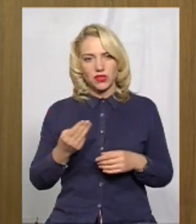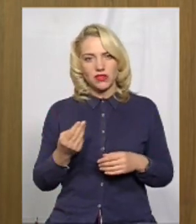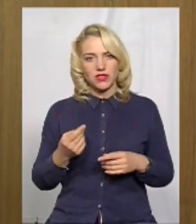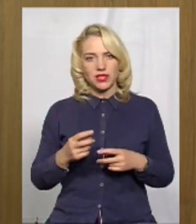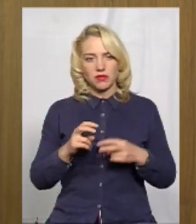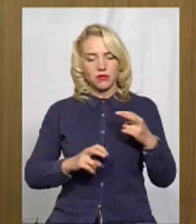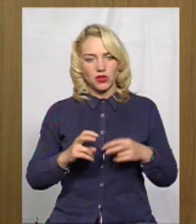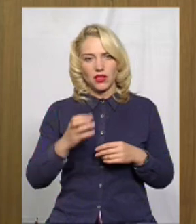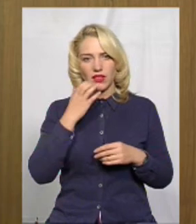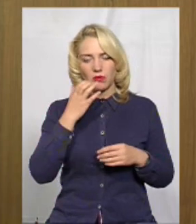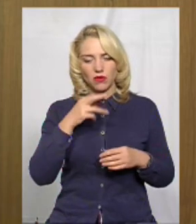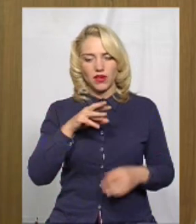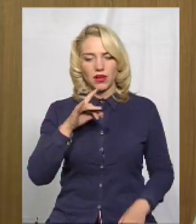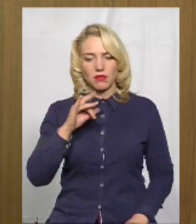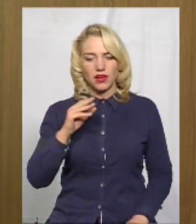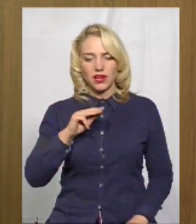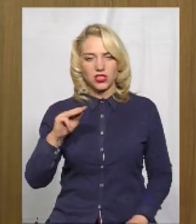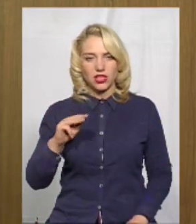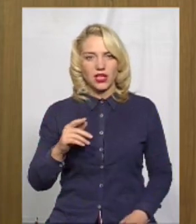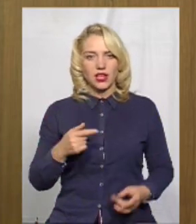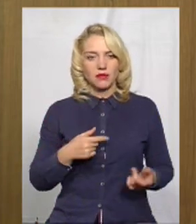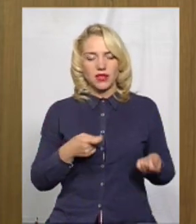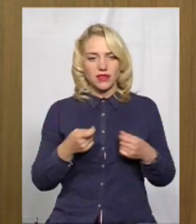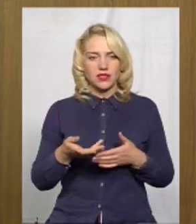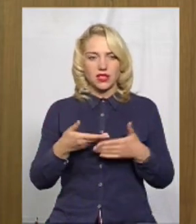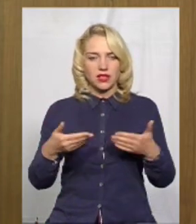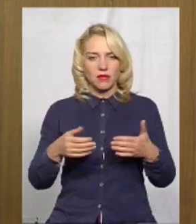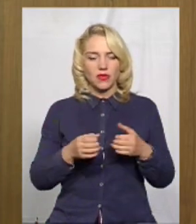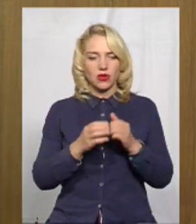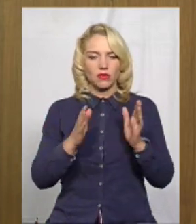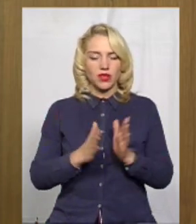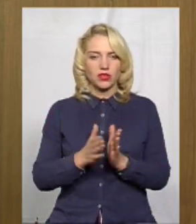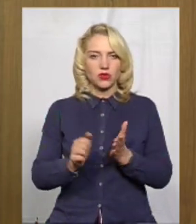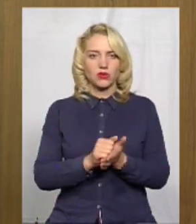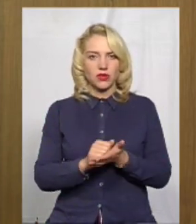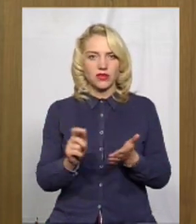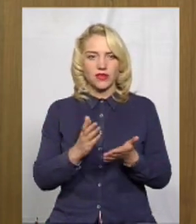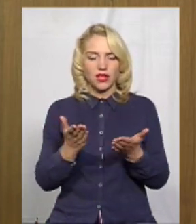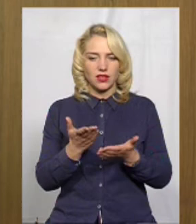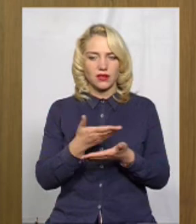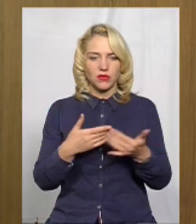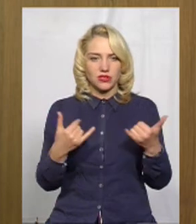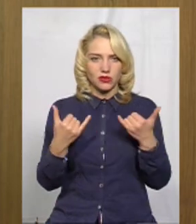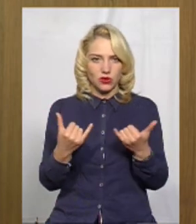теплових мереж привезло нам комплект документів, які ми сьогодні